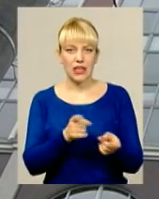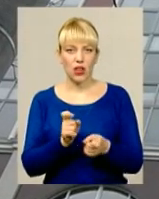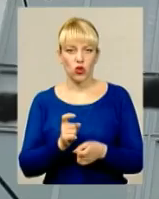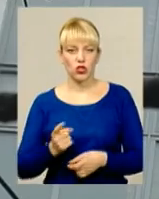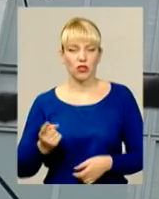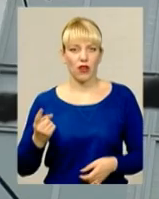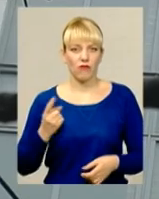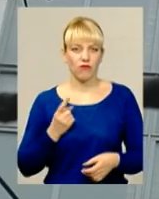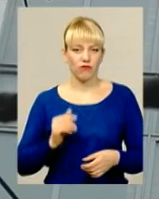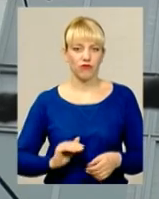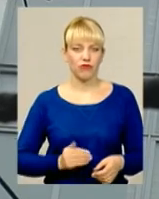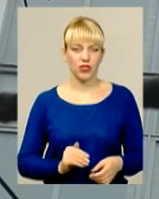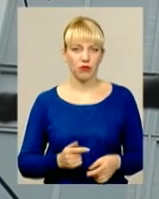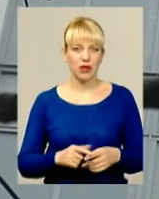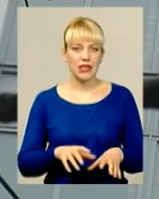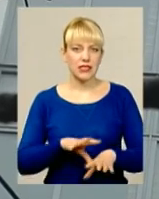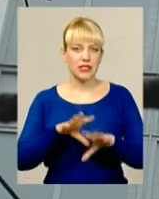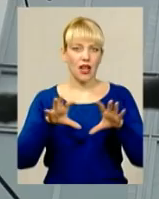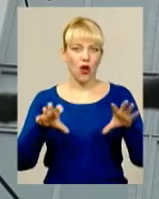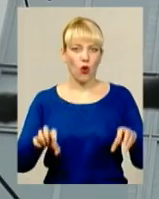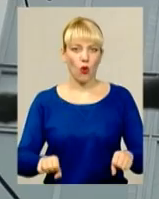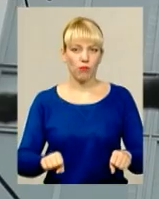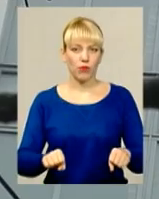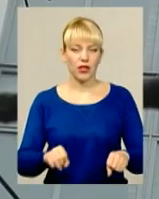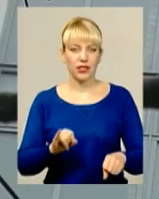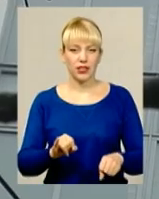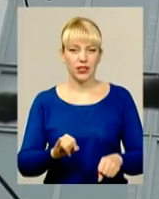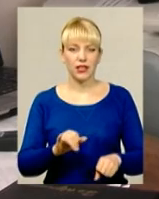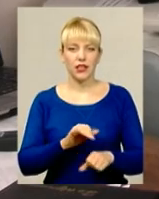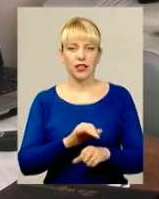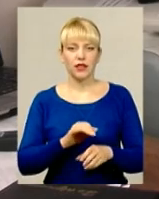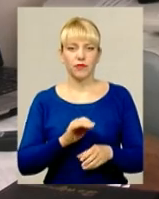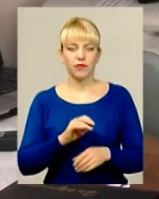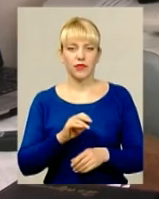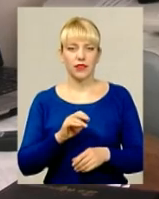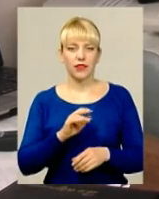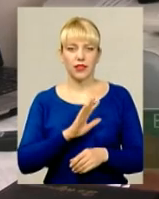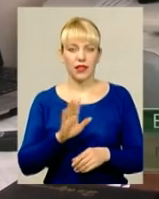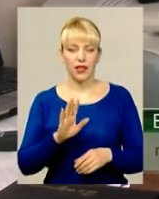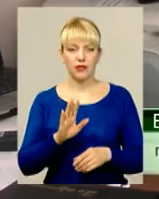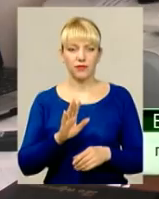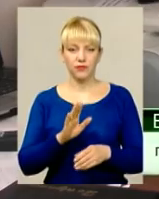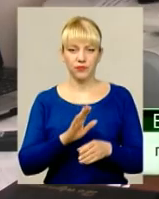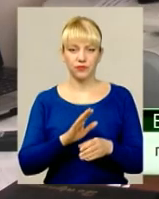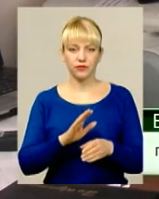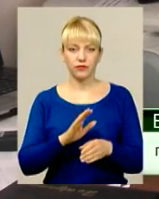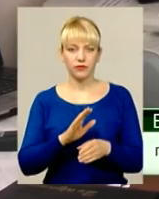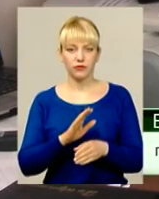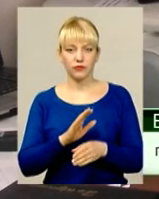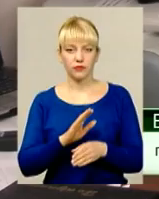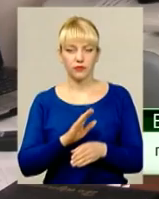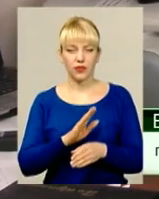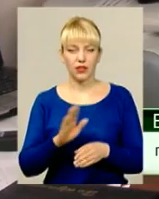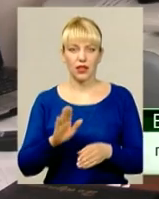«Легіон» захопили і нереалізованими мною на той час нереалізованими